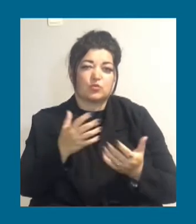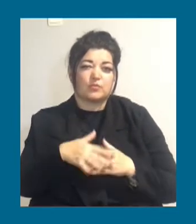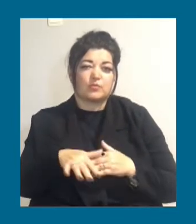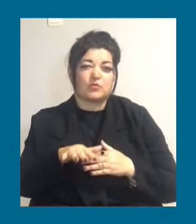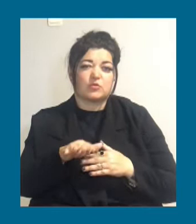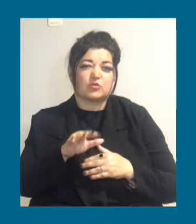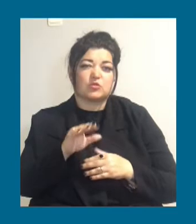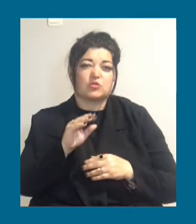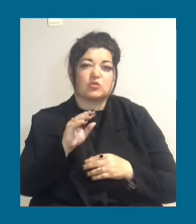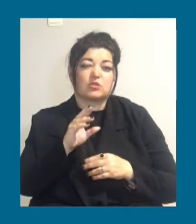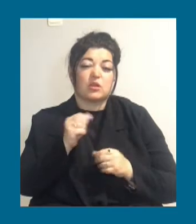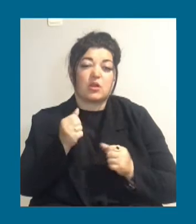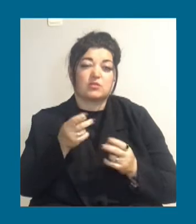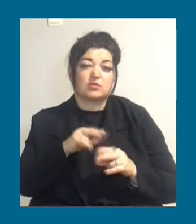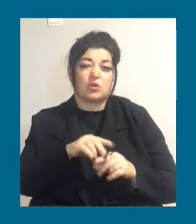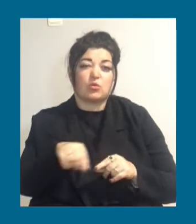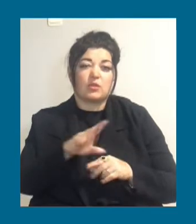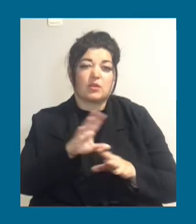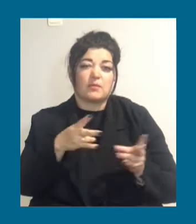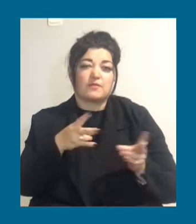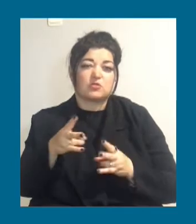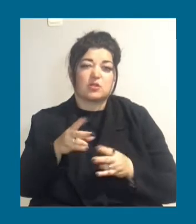повреждается. Основные причины – это подпалы.